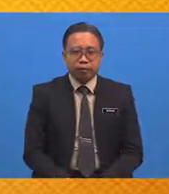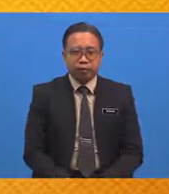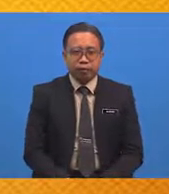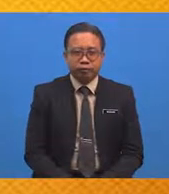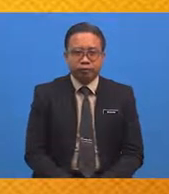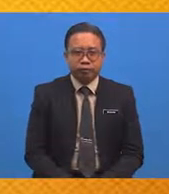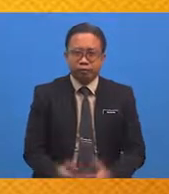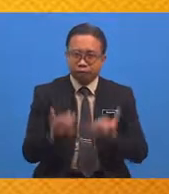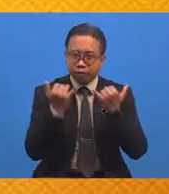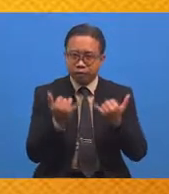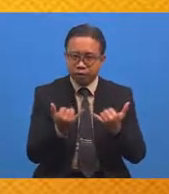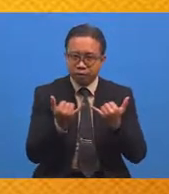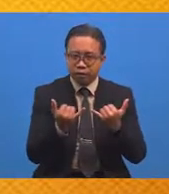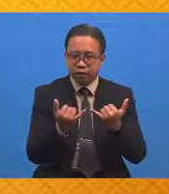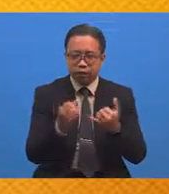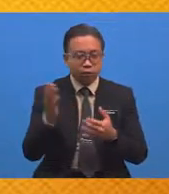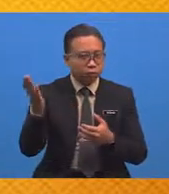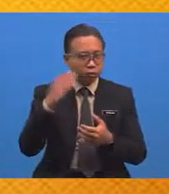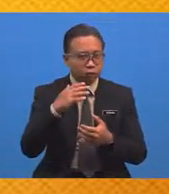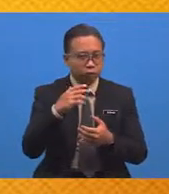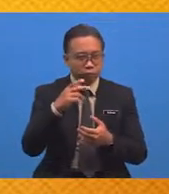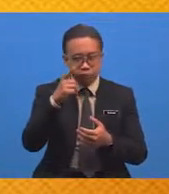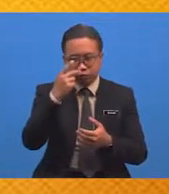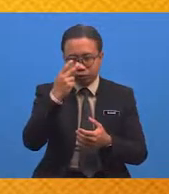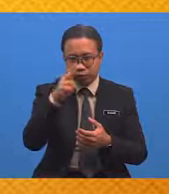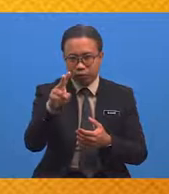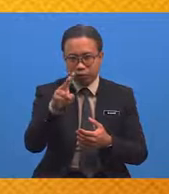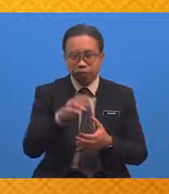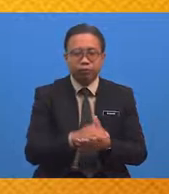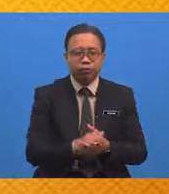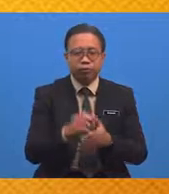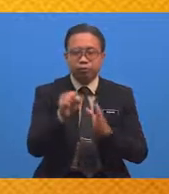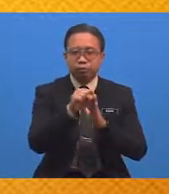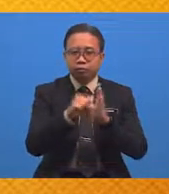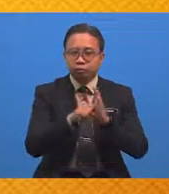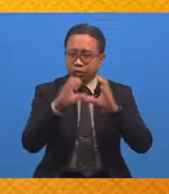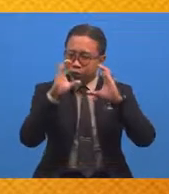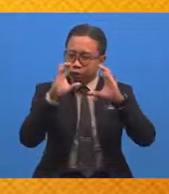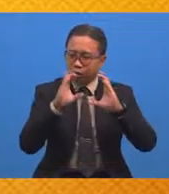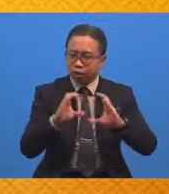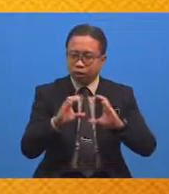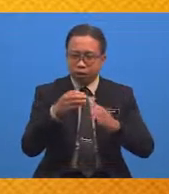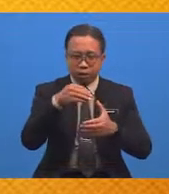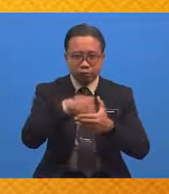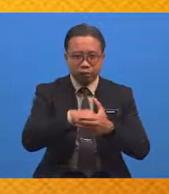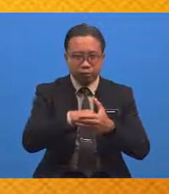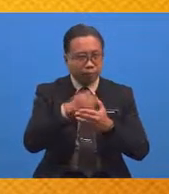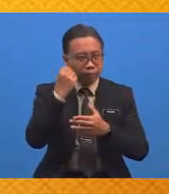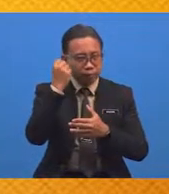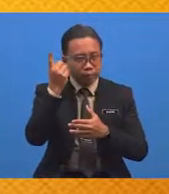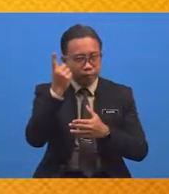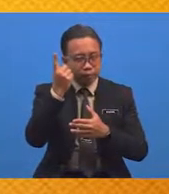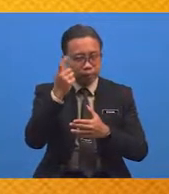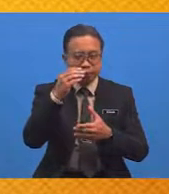Sekarang Jom Kita teliti secara lebih mendalam Dengan memahami